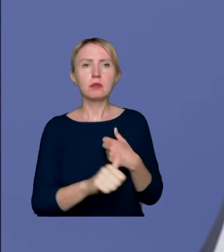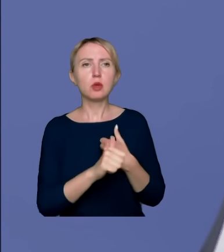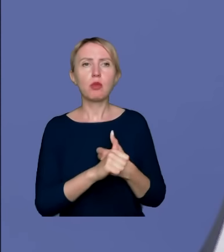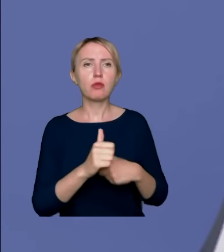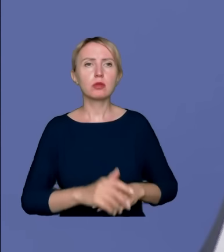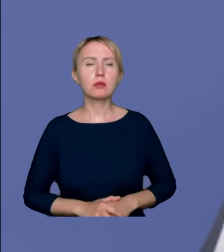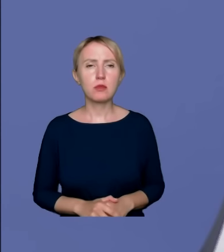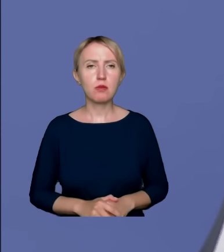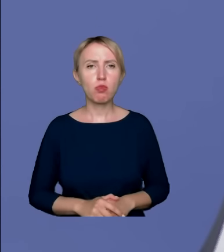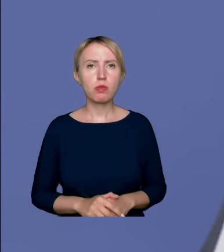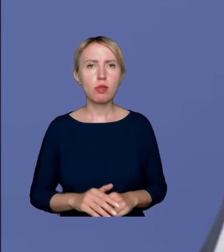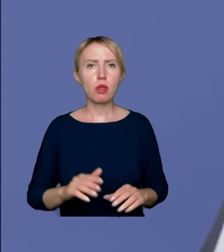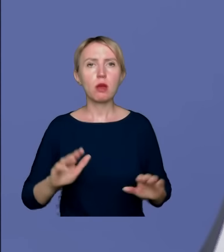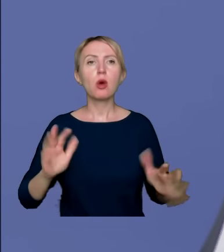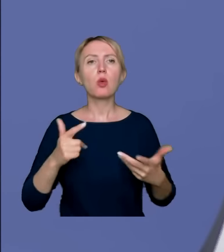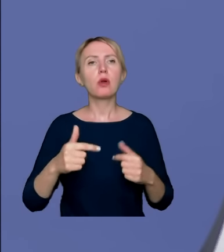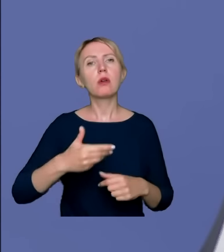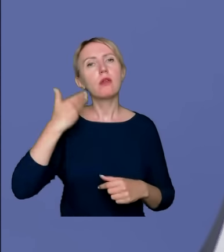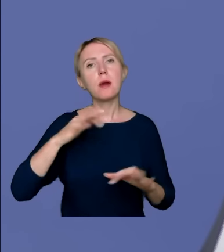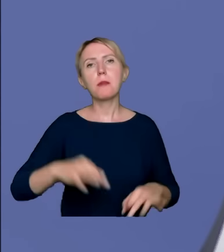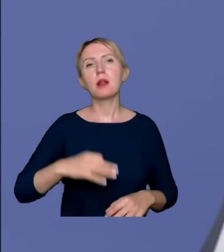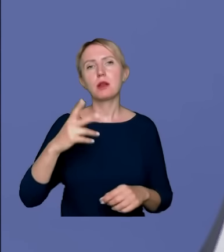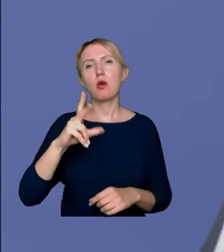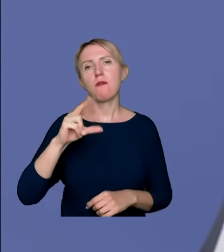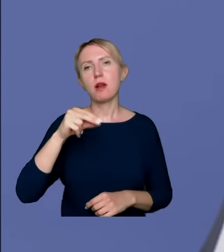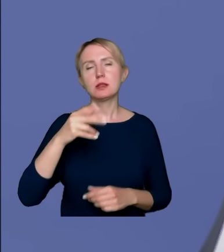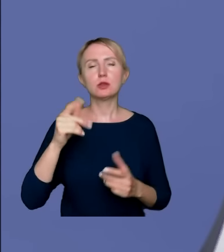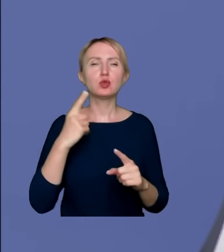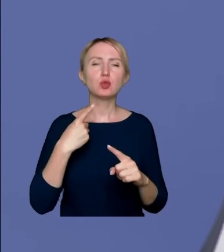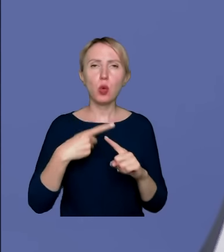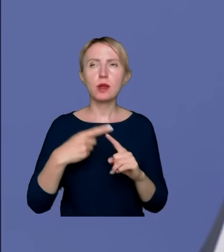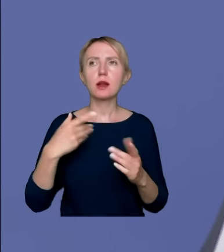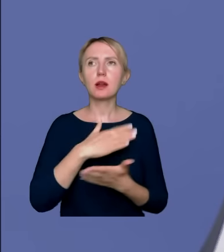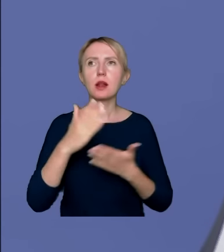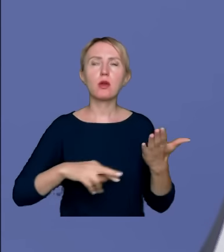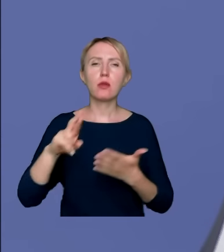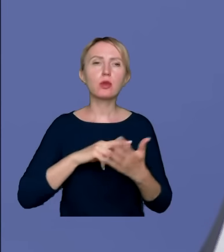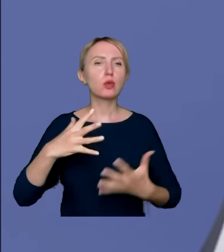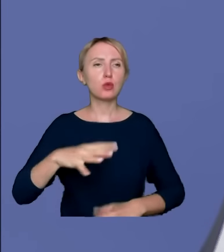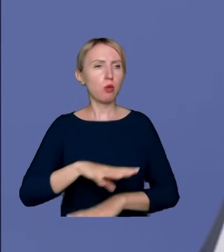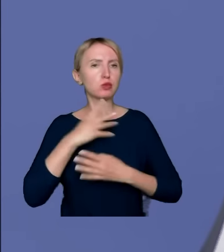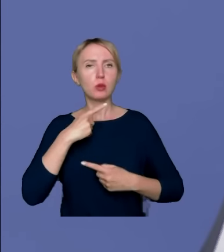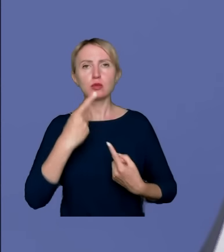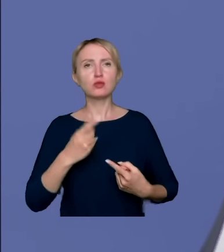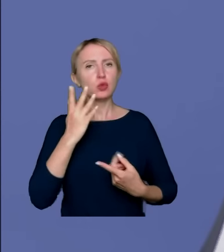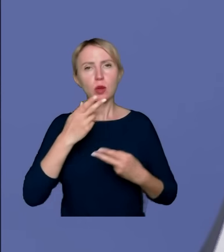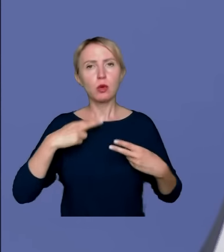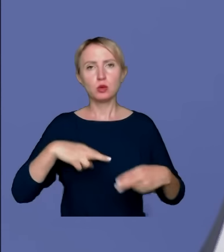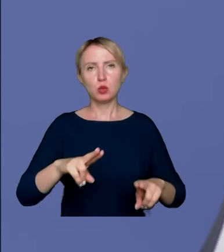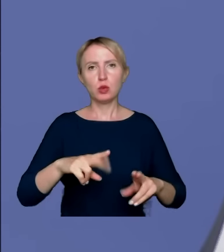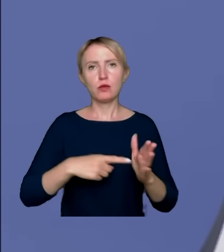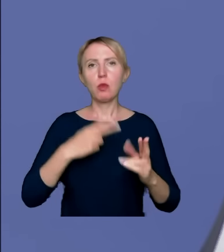Jeżeli chodzi o wypowiedzi Pana Kowalskiego, który jest członkiem Krajowej Rady, który z oburzeniem powiedział, że nie będzie brał udziału w tym